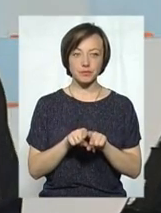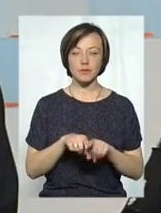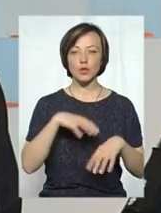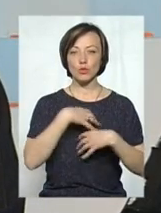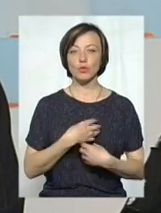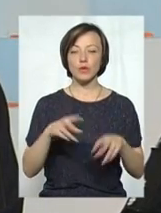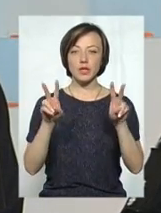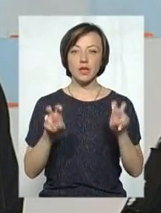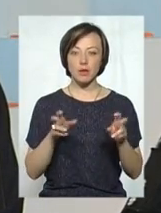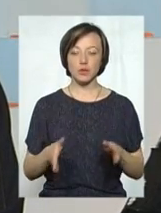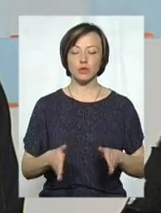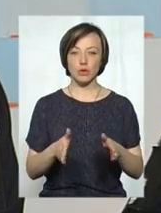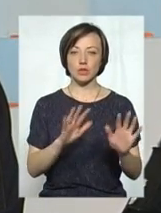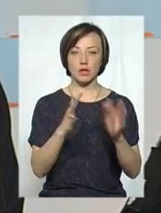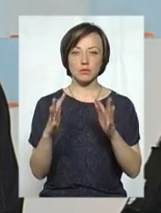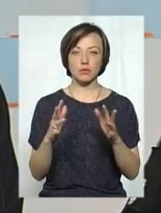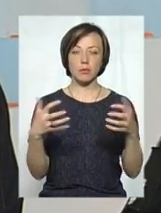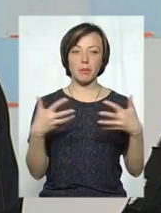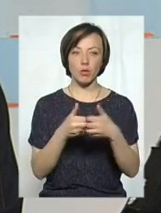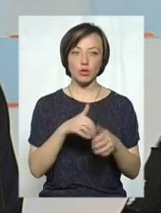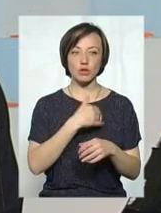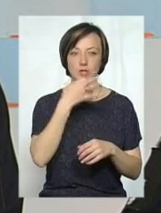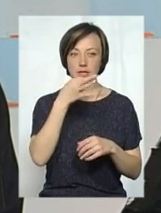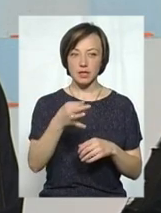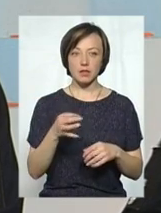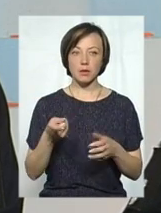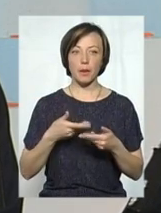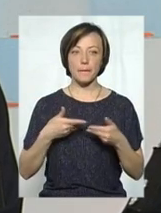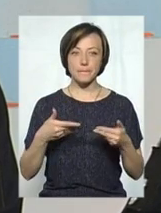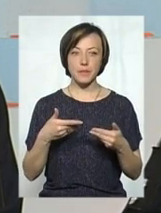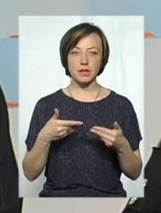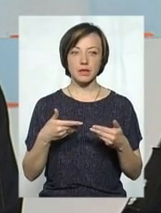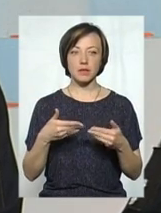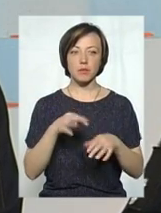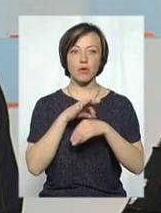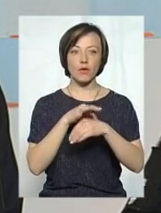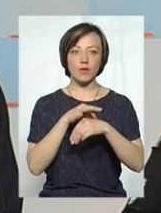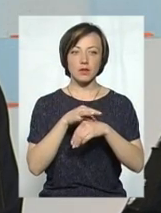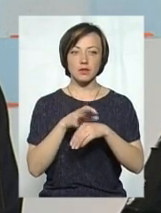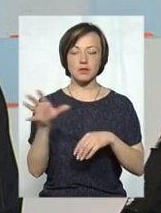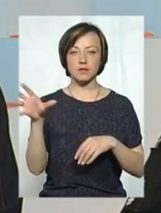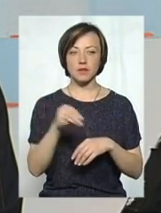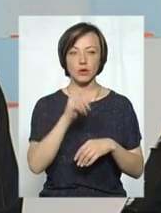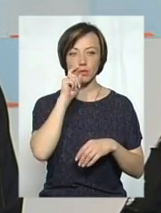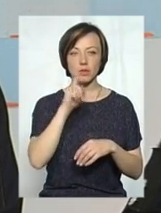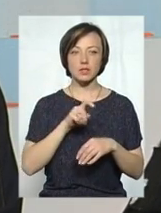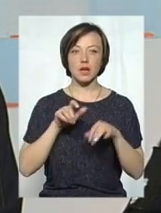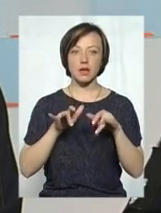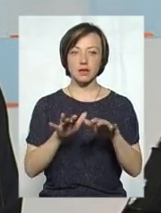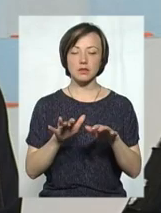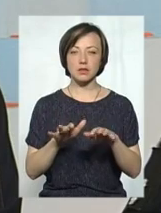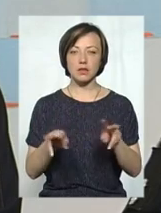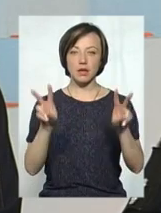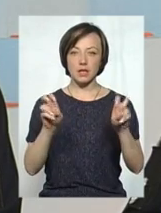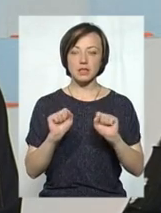сумну тему дорожньо-транспортних пригод, хочу сказати про те, що ми таку провели всеукраїнську акцію «Здай кров,